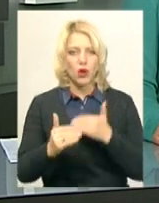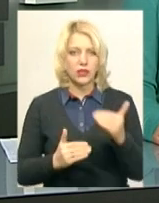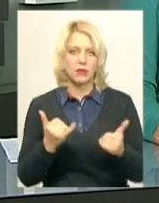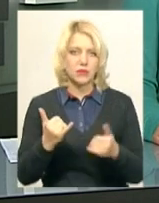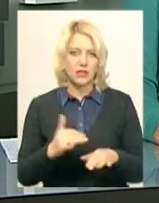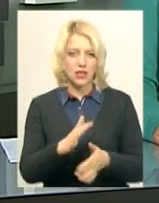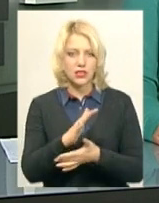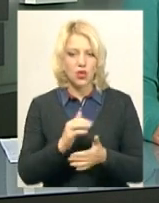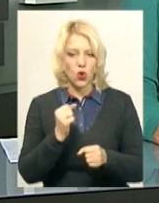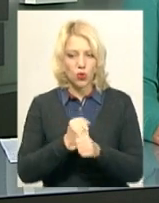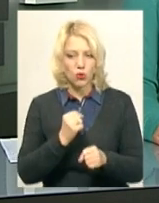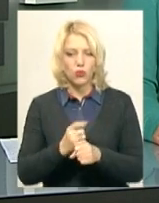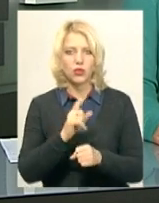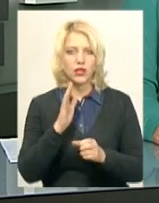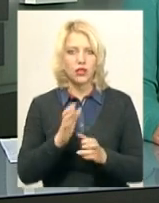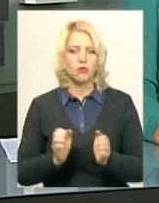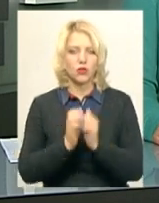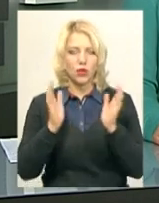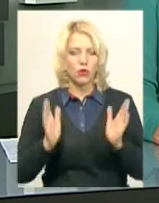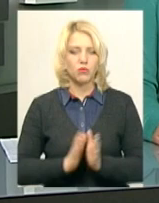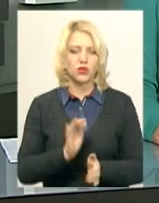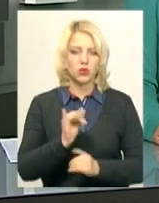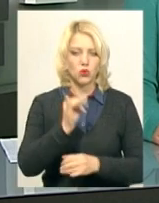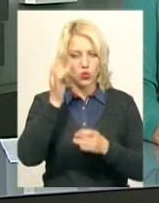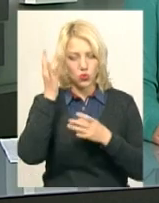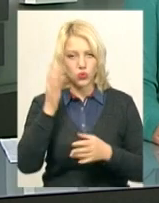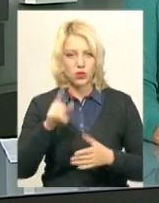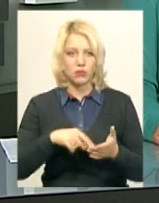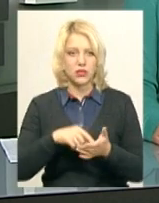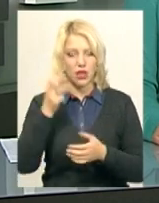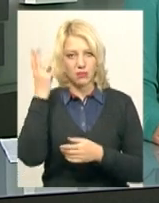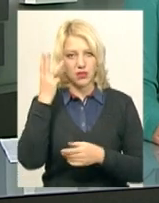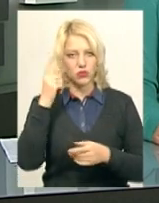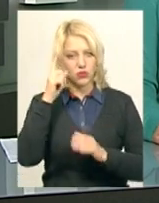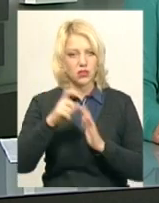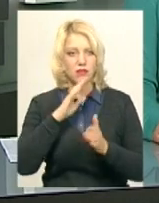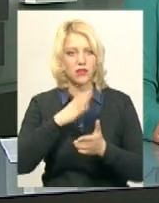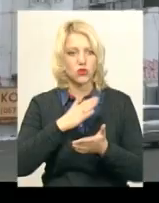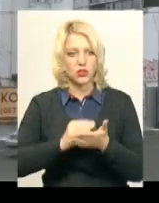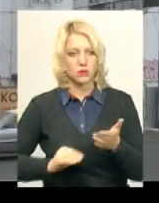роботи та яким буде музейний комплекс історії та культури міста Хмельницького, дізнавалась Наталя Сідова.